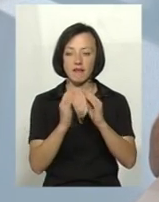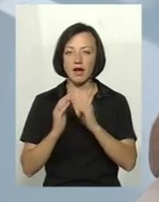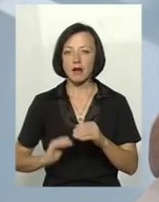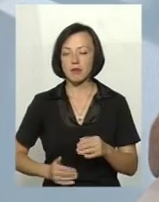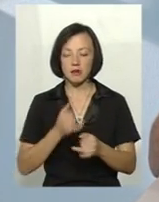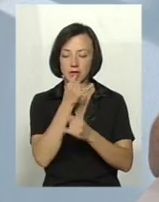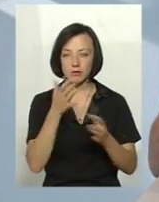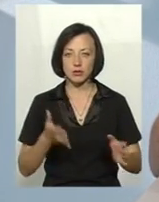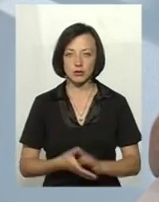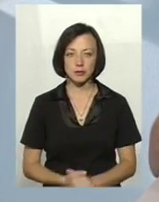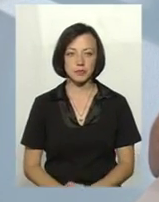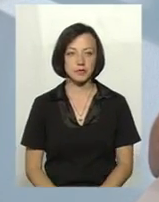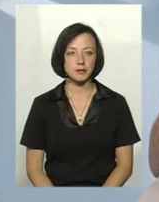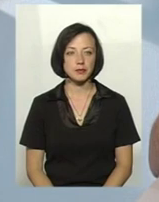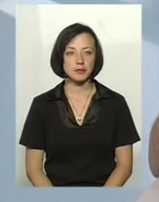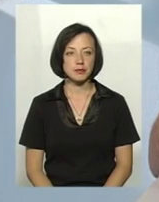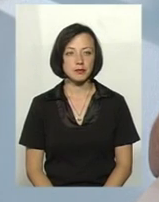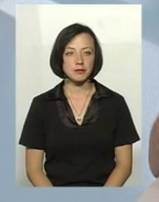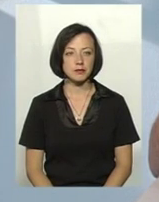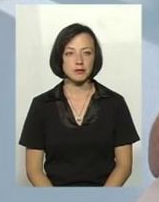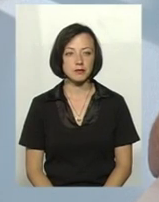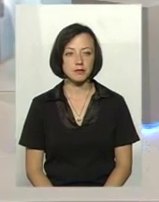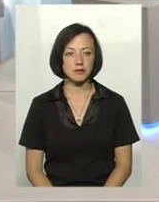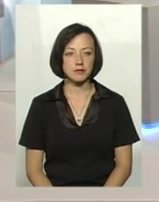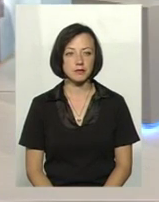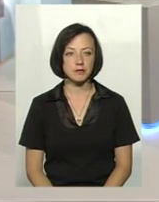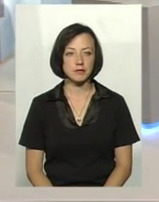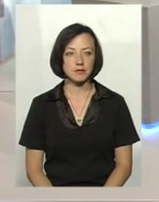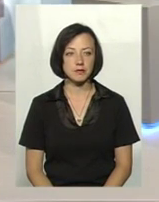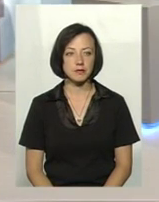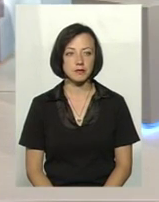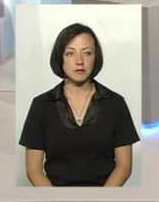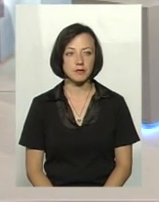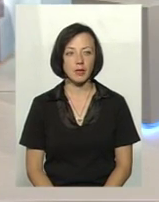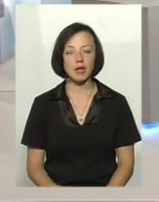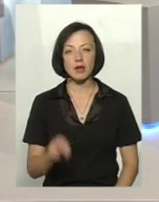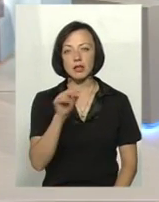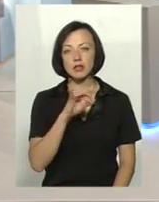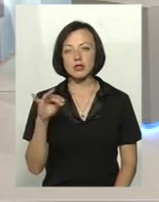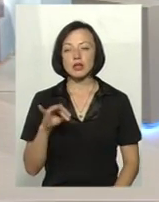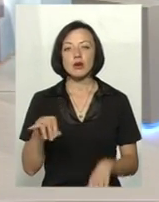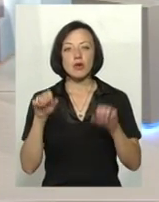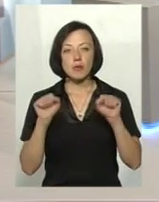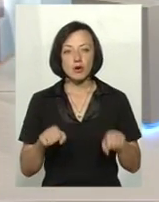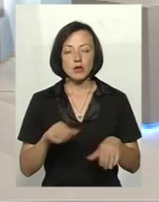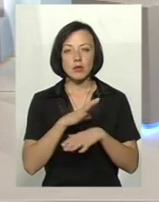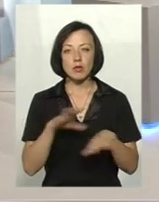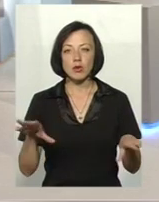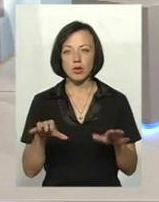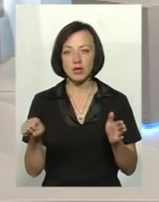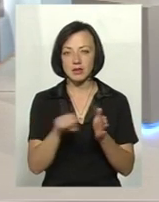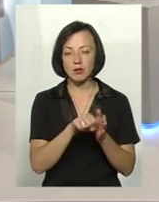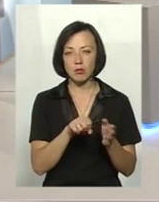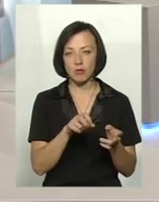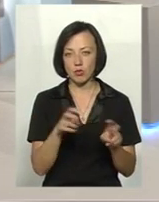більшим таким господарствам, де отримується тварин. Чи може, скажімо, уникнути забою тварина